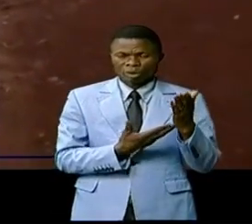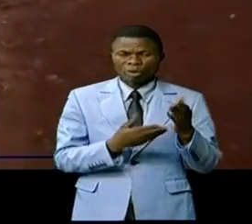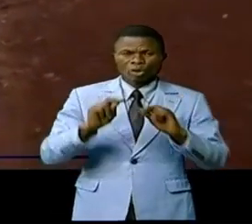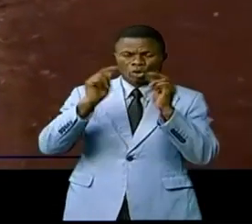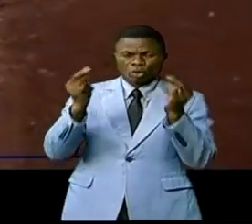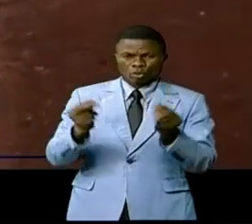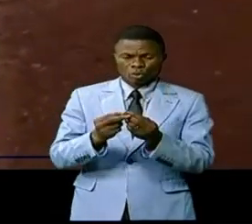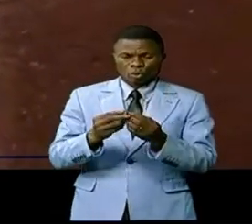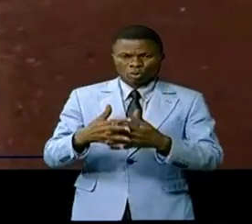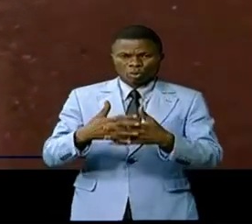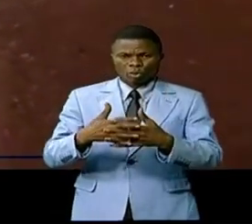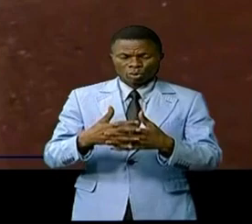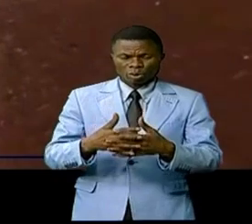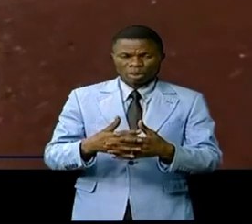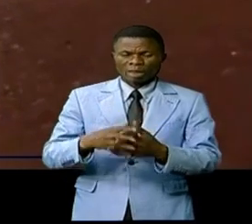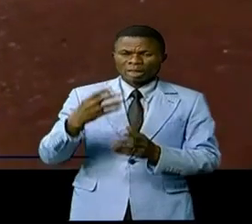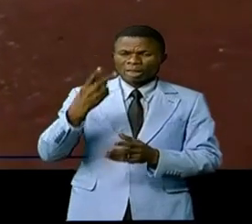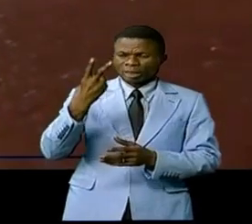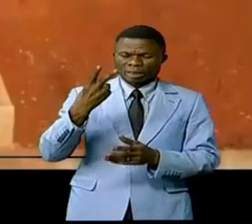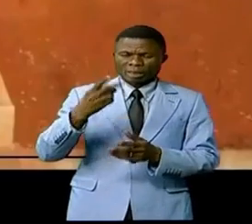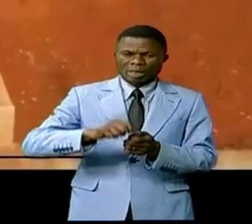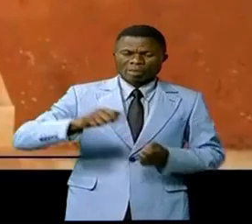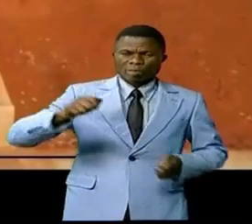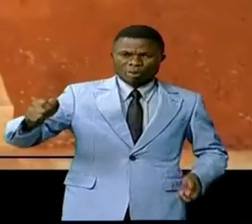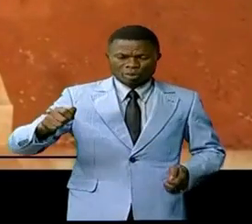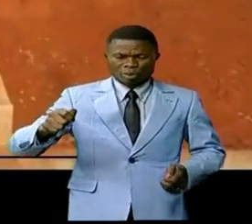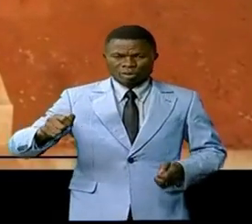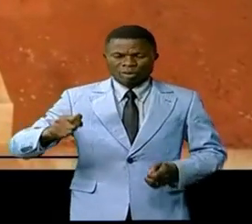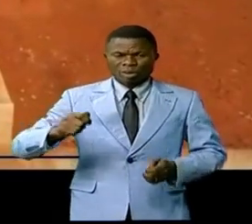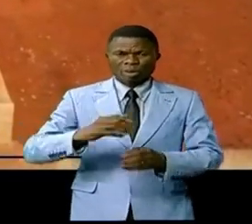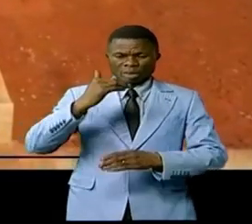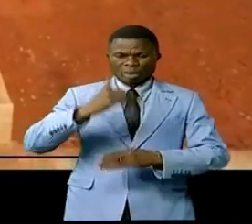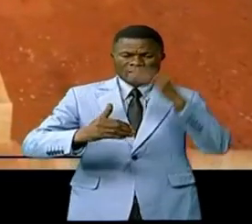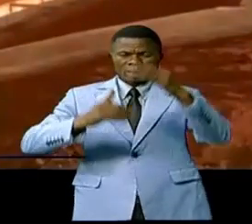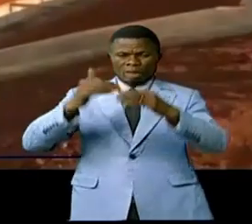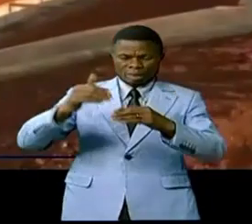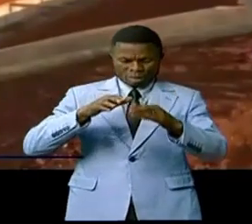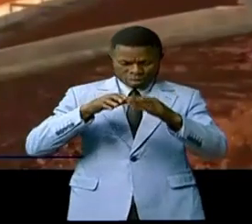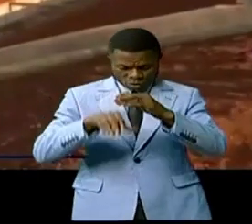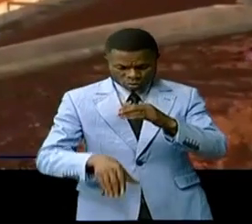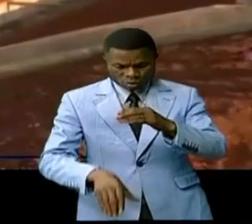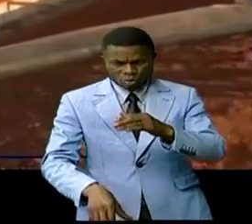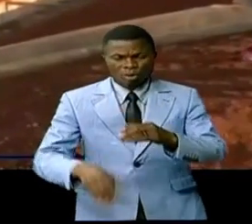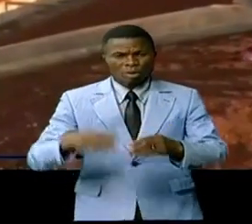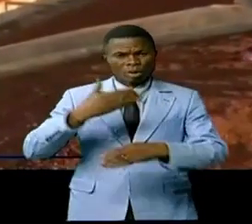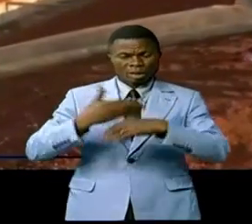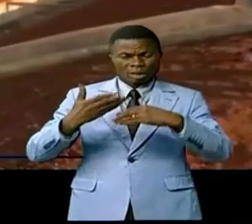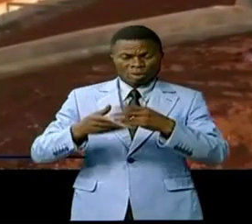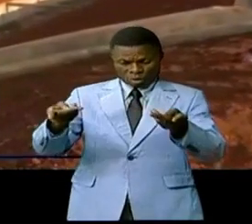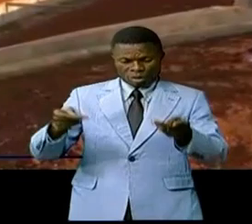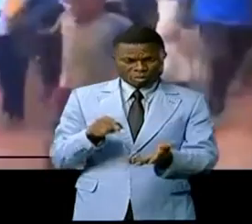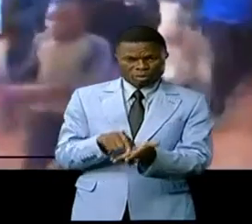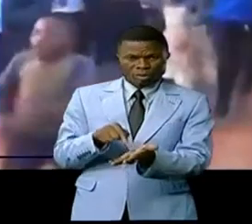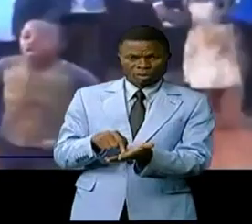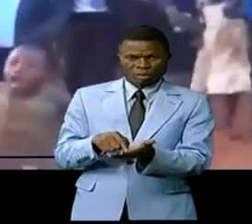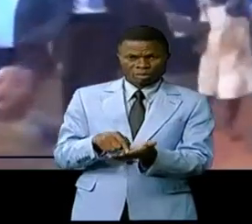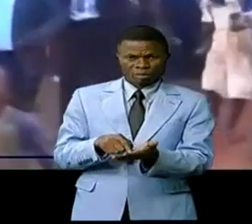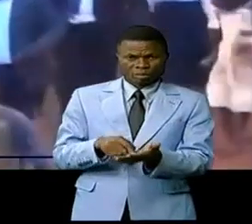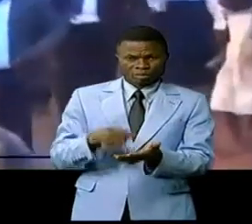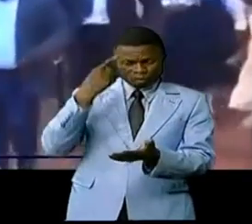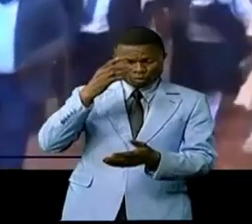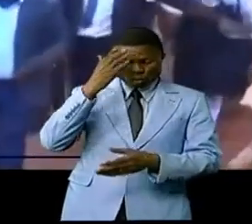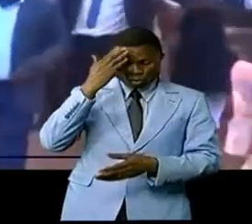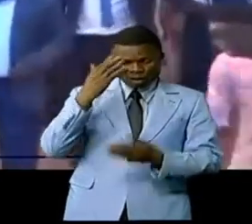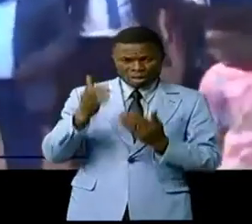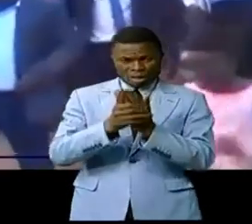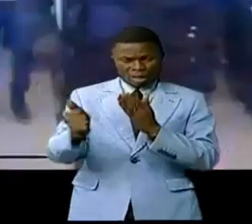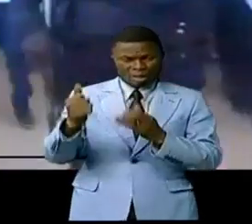hydraulique de 4 fois 2 mètres, des talus, des escaliers d'accès et des glisseurs ont été construits à cet endroit. Pour s'y rassurer de la